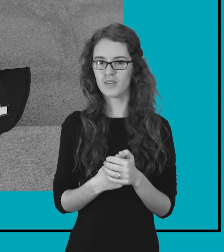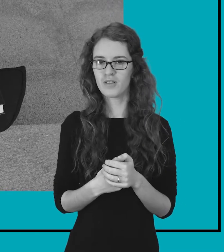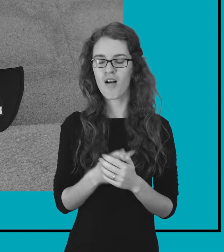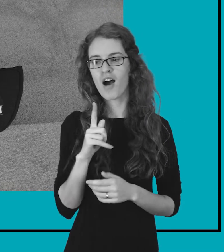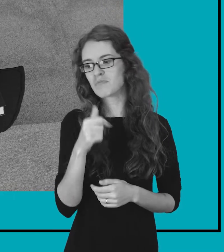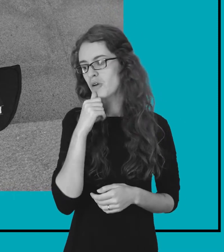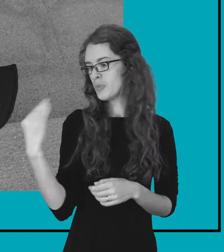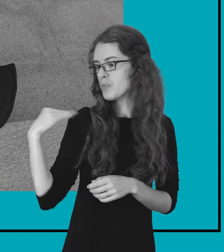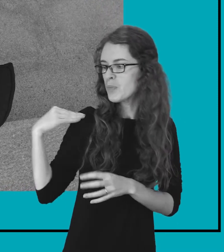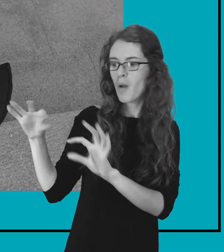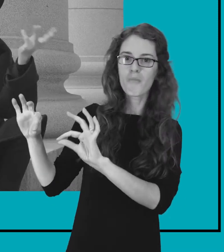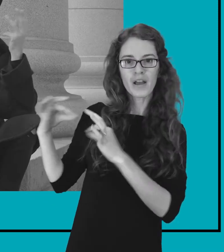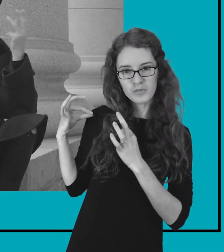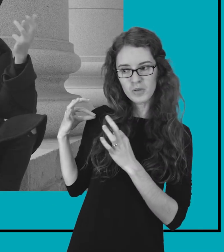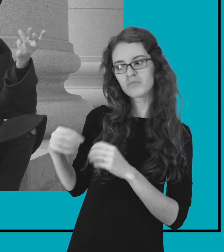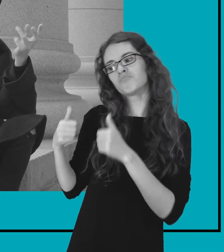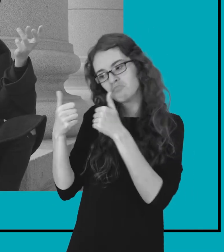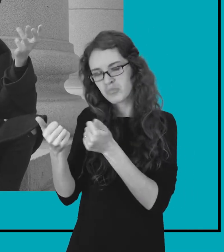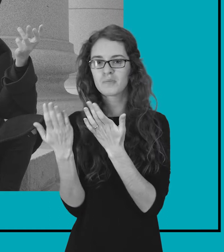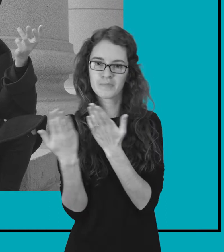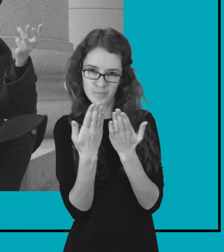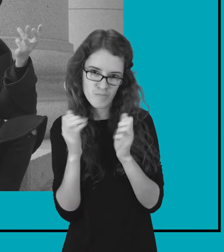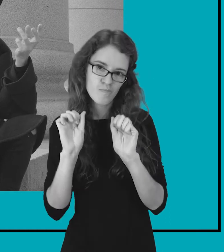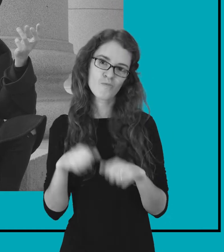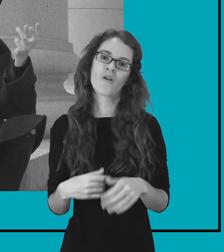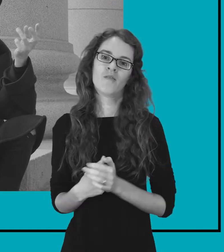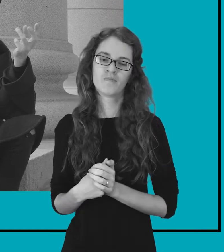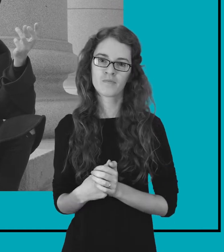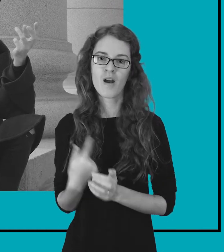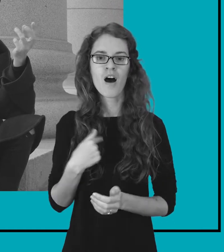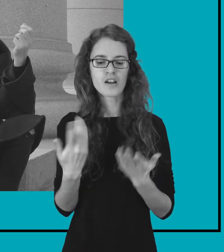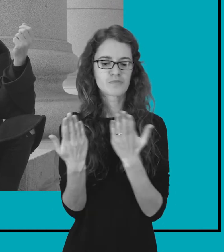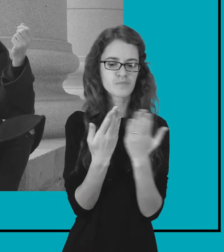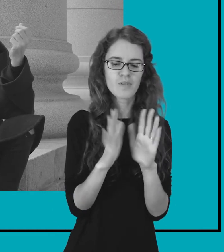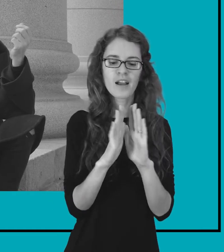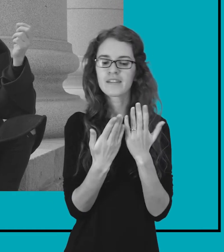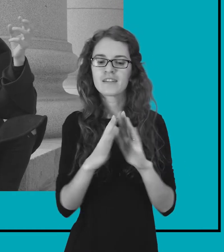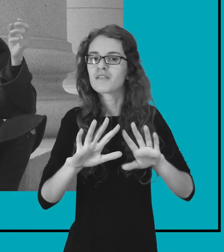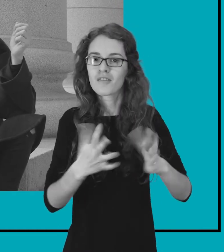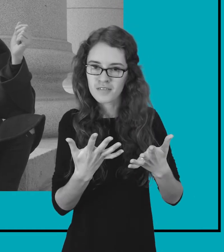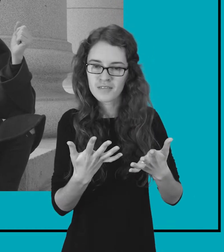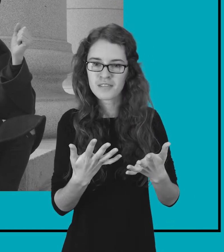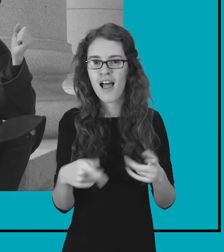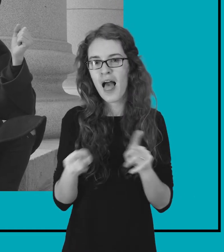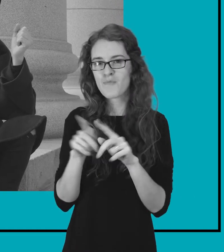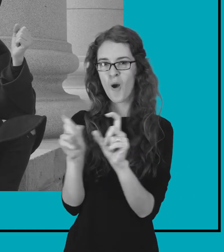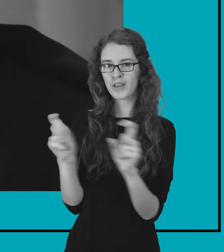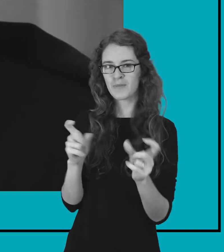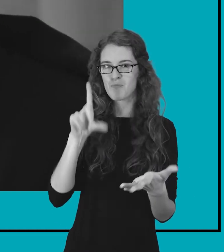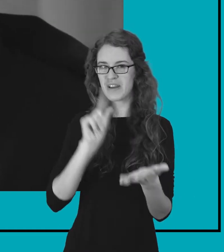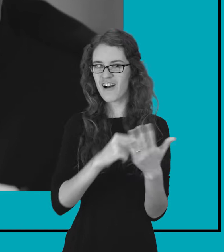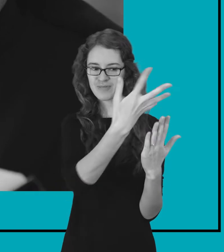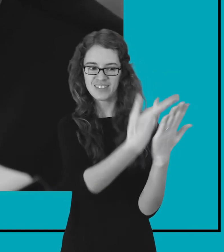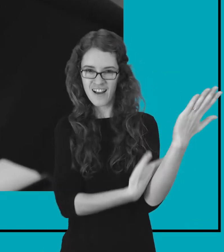arba kažkas turėtų parekomenduoti. Aš skaitau, kaip čia pasakyti, tą privalomąją literatūrą turbūt,